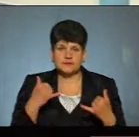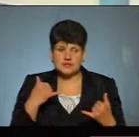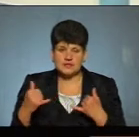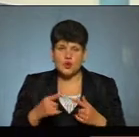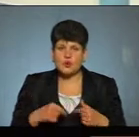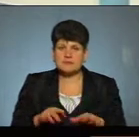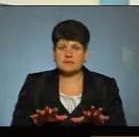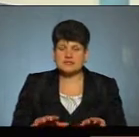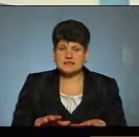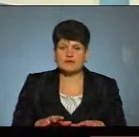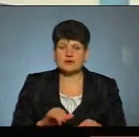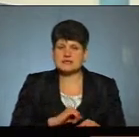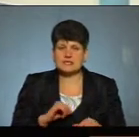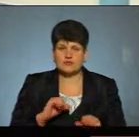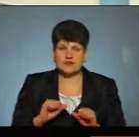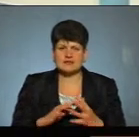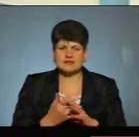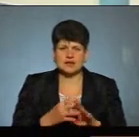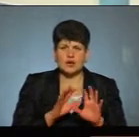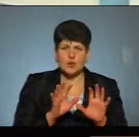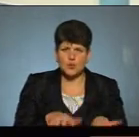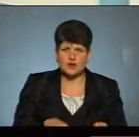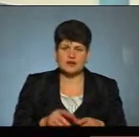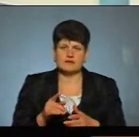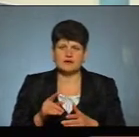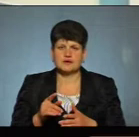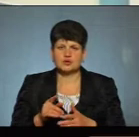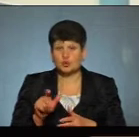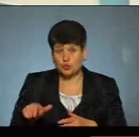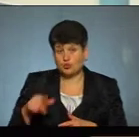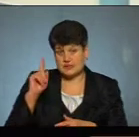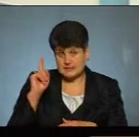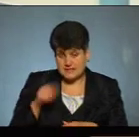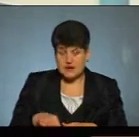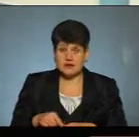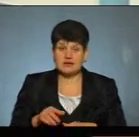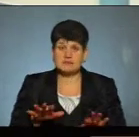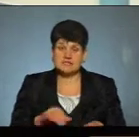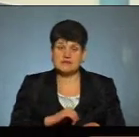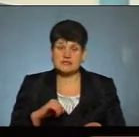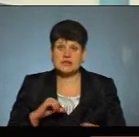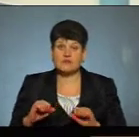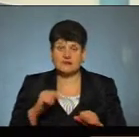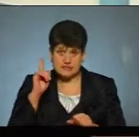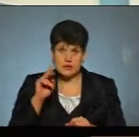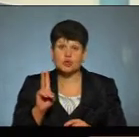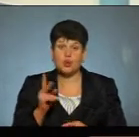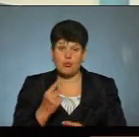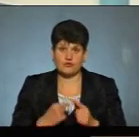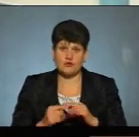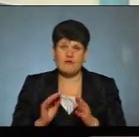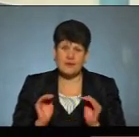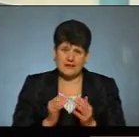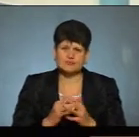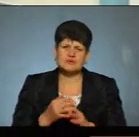через селищний голів довести ці списки, щоб люди знали, місцеве самоврядування знало, хто повернувся. Бо в маленькому селі